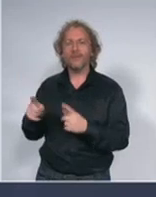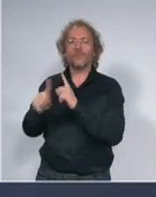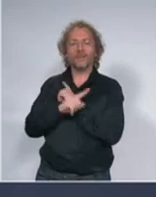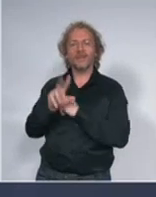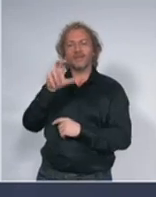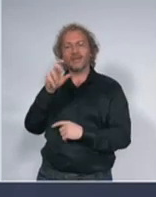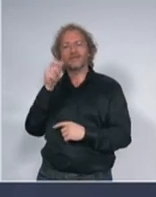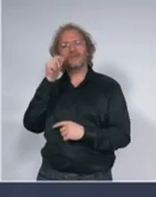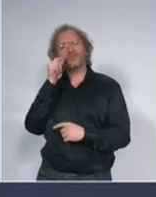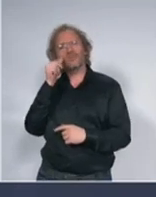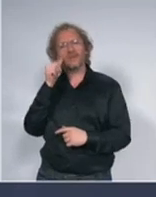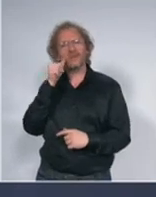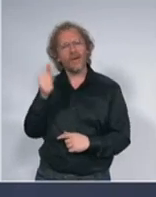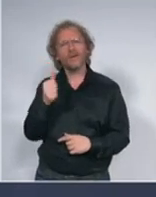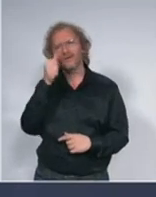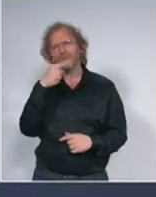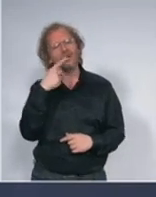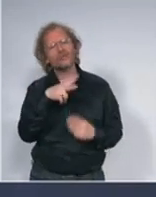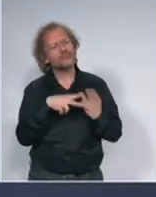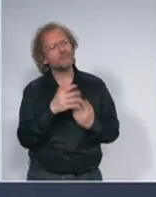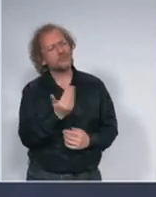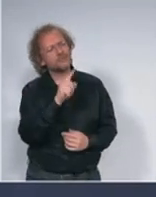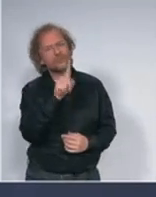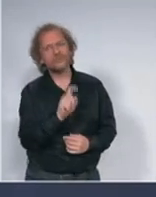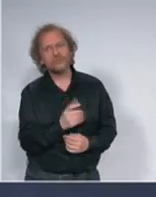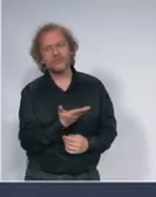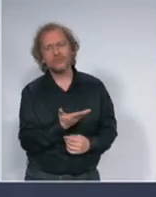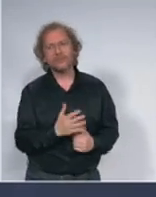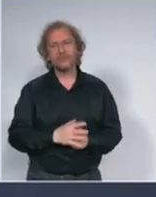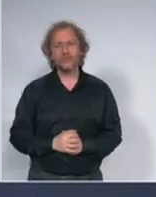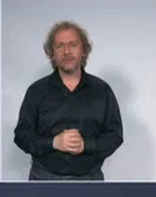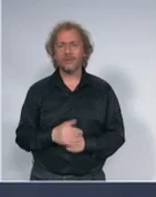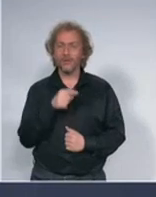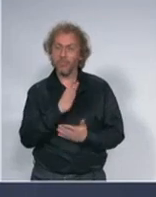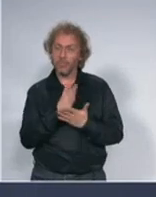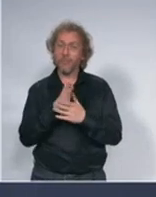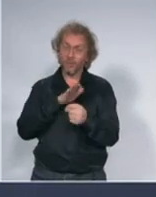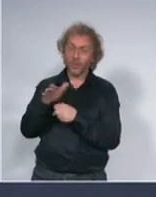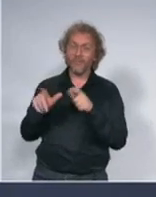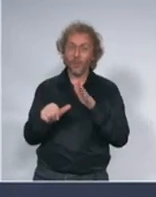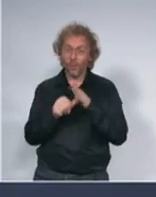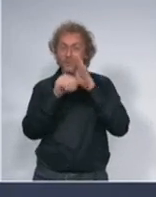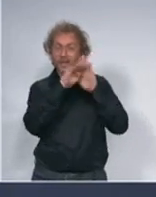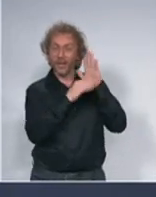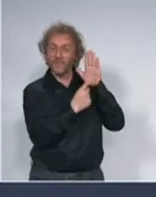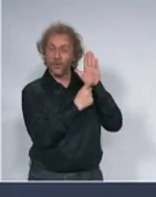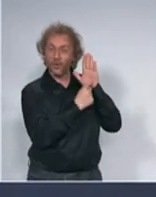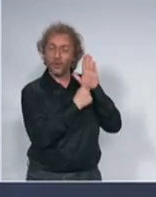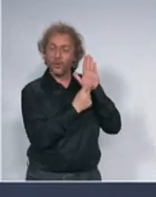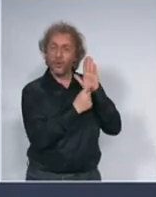šta bi onda rekao gospodin Šabić šta bi onda rekao li to protivustavno bilo je li onda protivustavno to